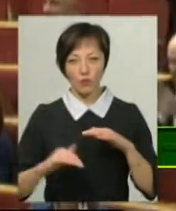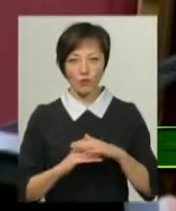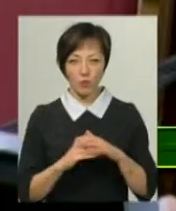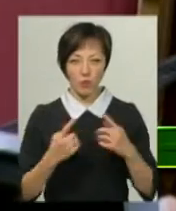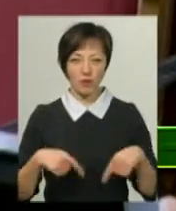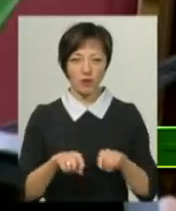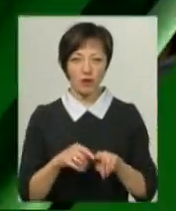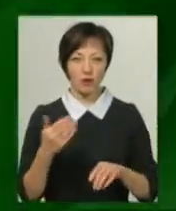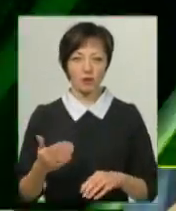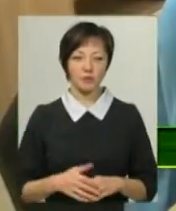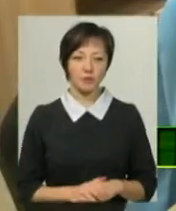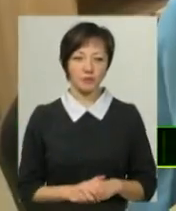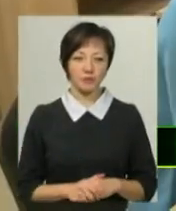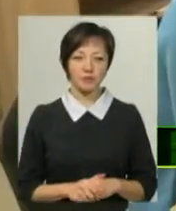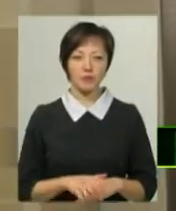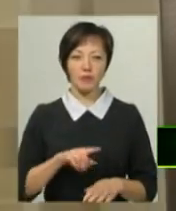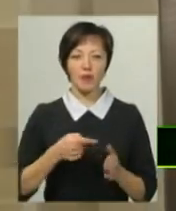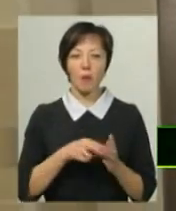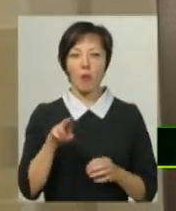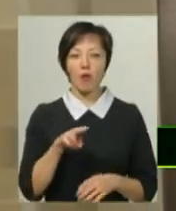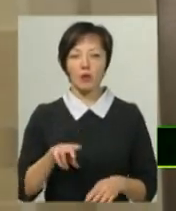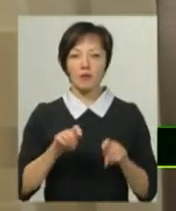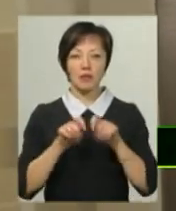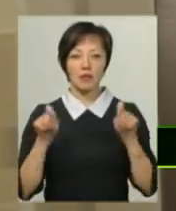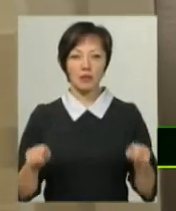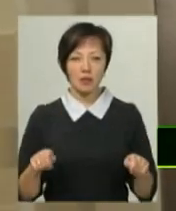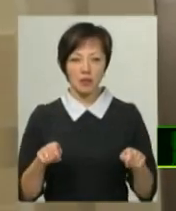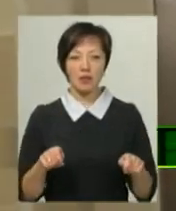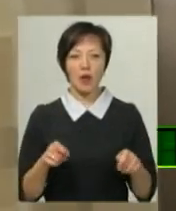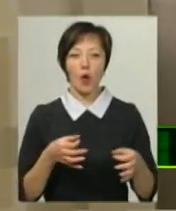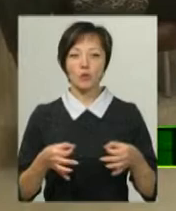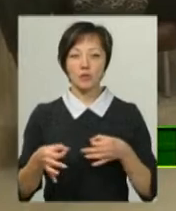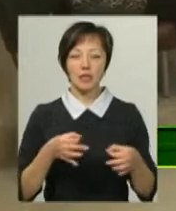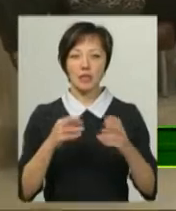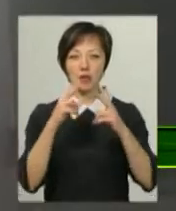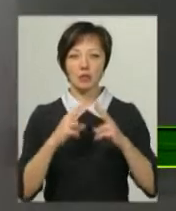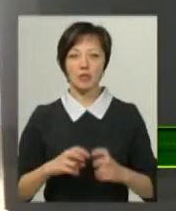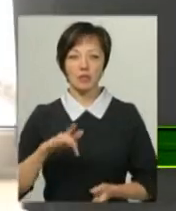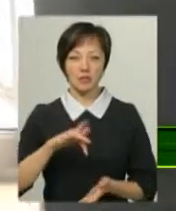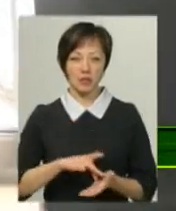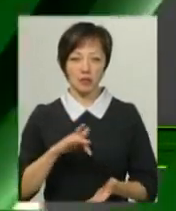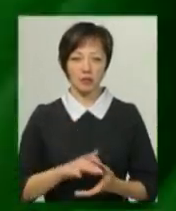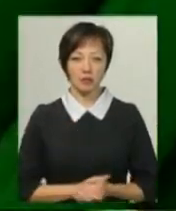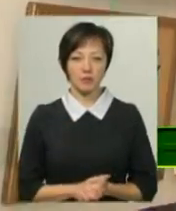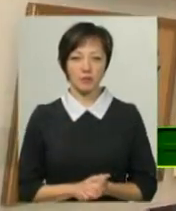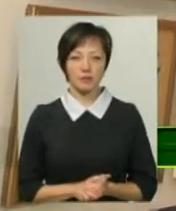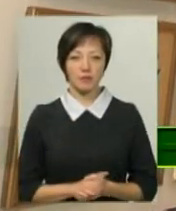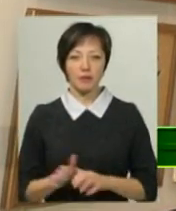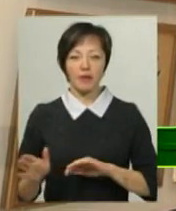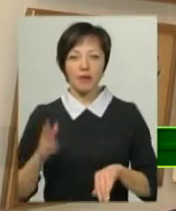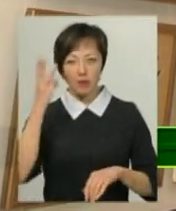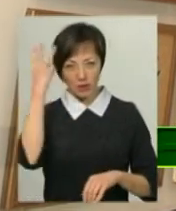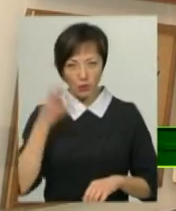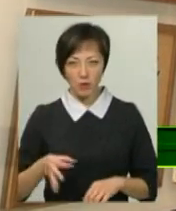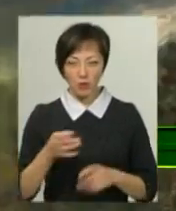патріархату. У Полонному відкриють комунальний некомерційний консультативно-діагностичний центр. У Хмельницькому